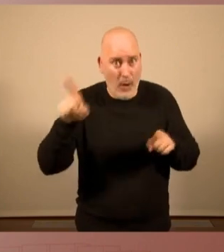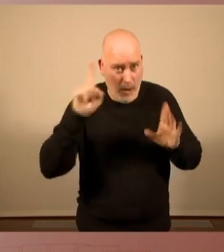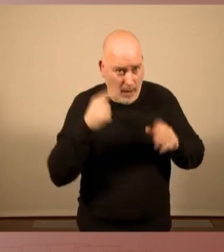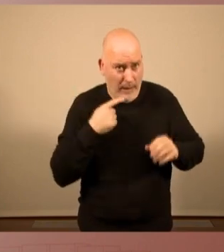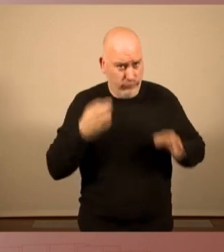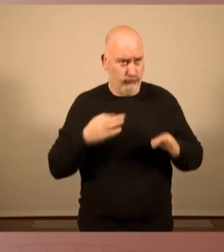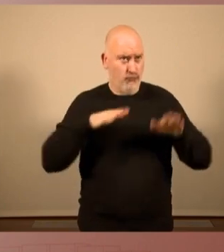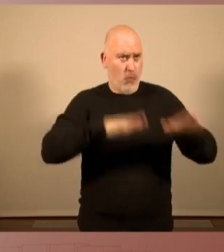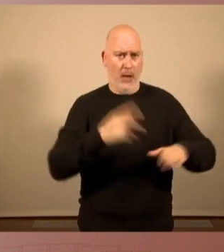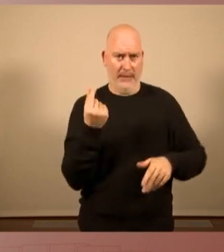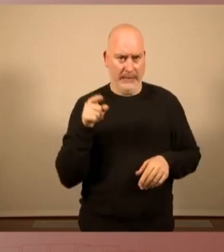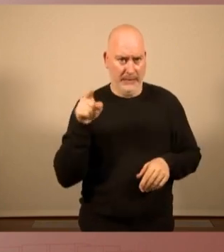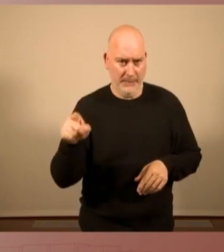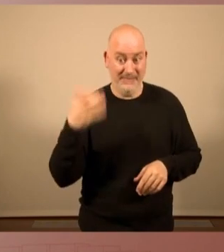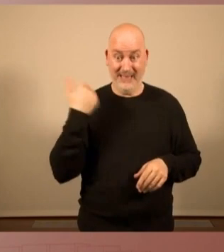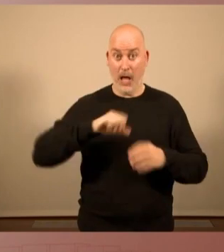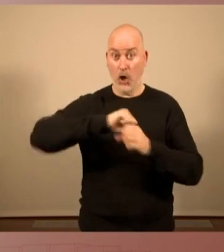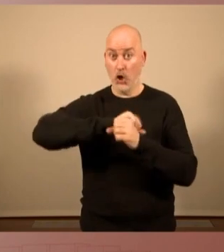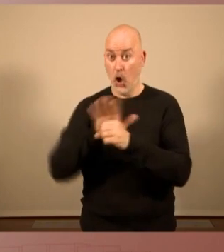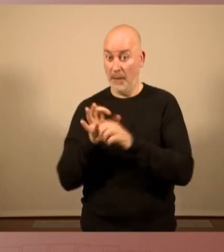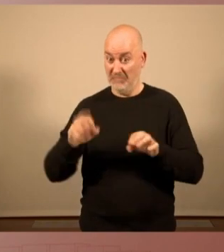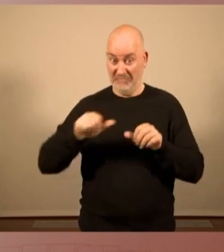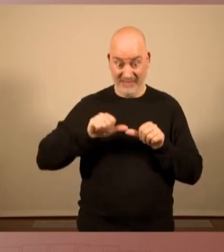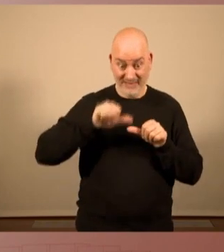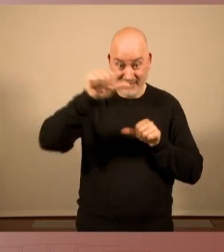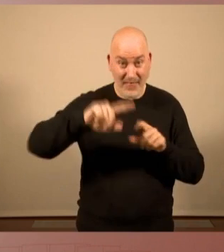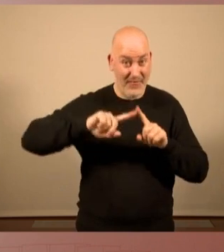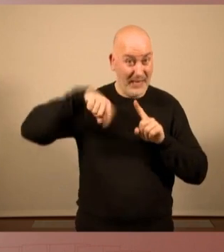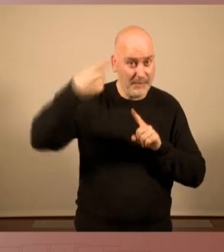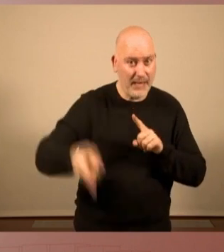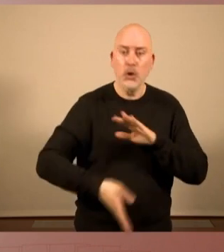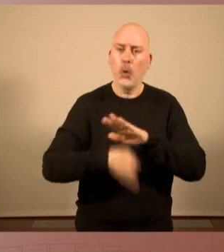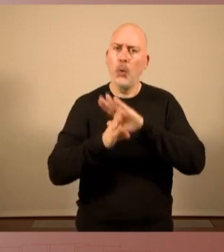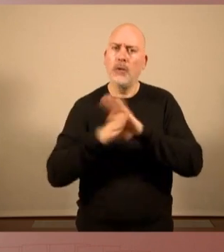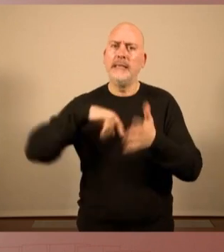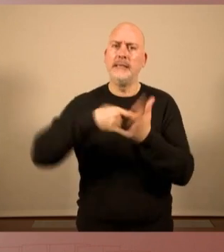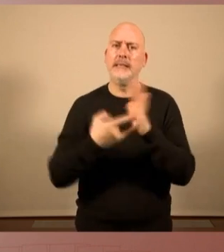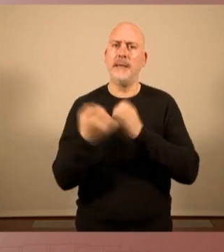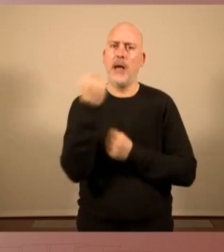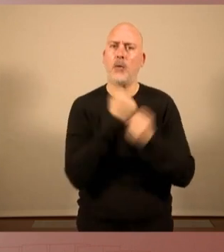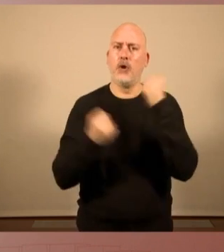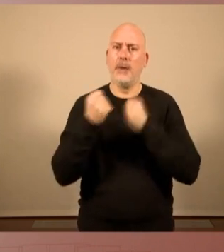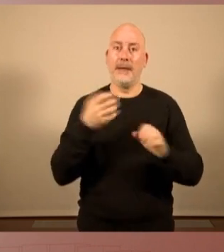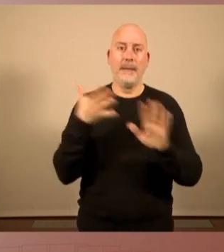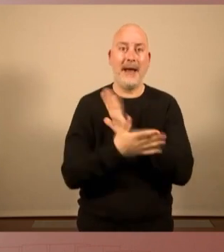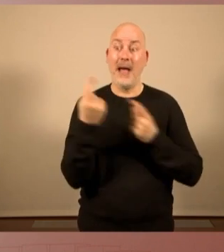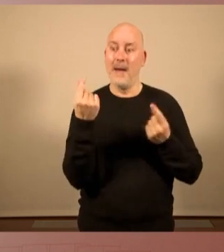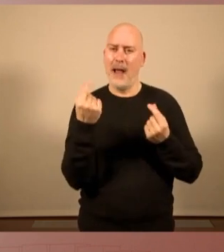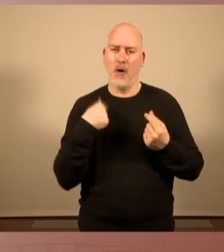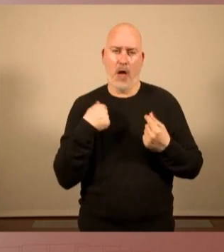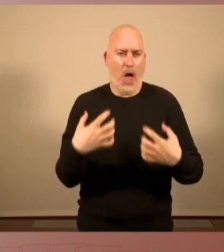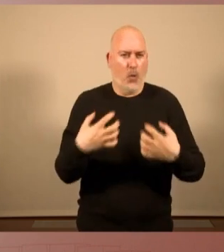Diu que, després del Covid, no podem continuar amb un sistema econòmic impulsat per valors egoistes,